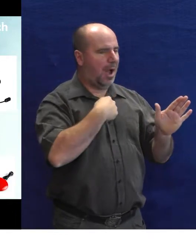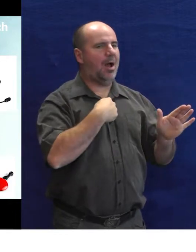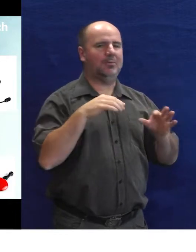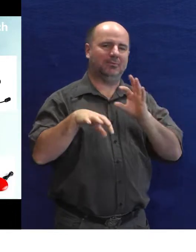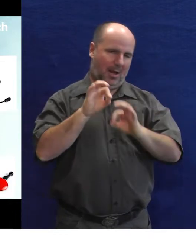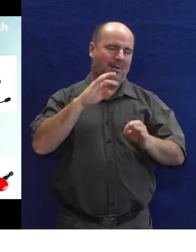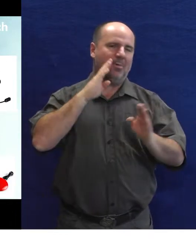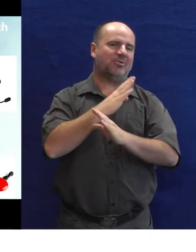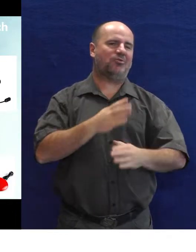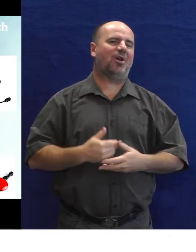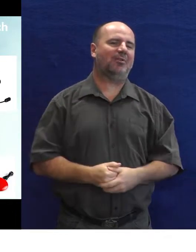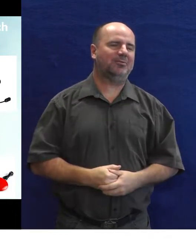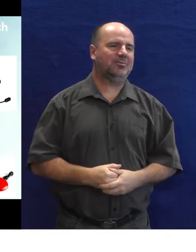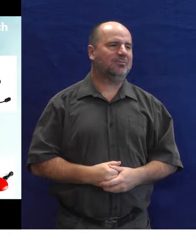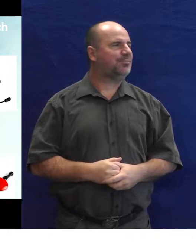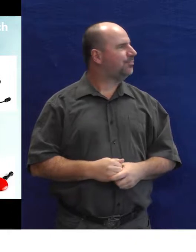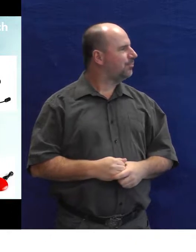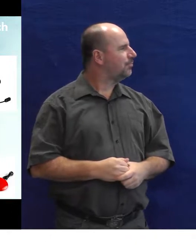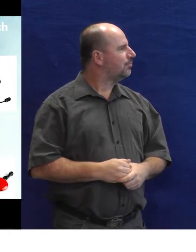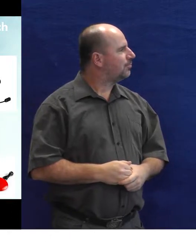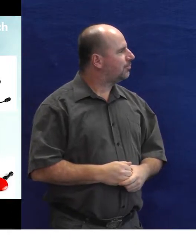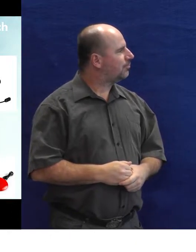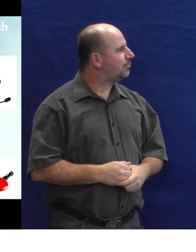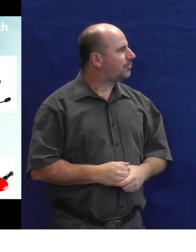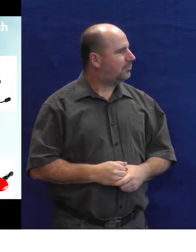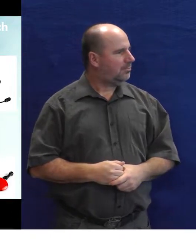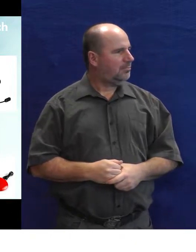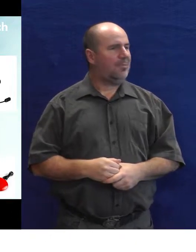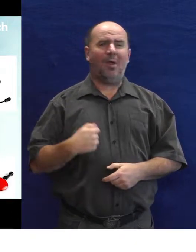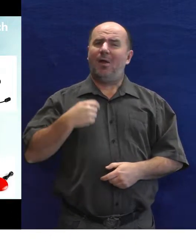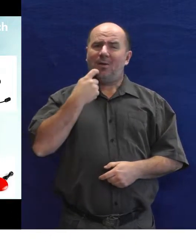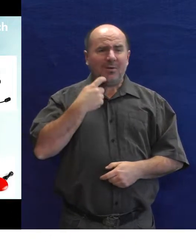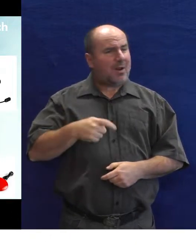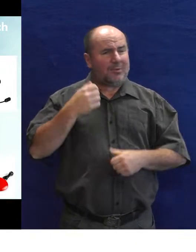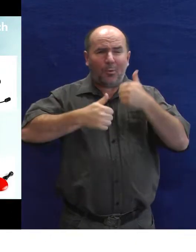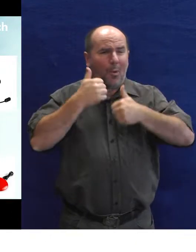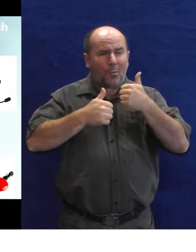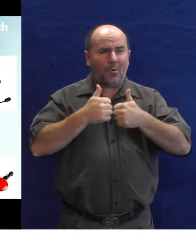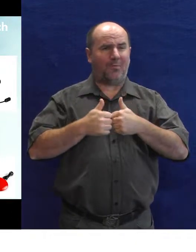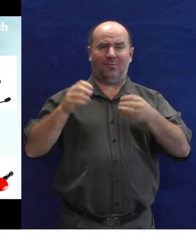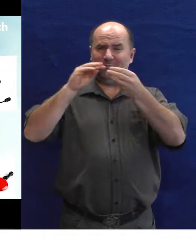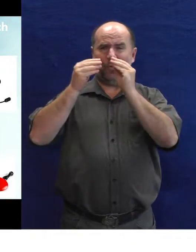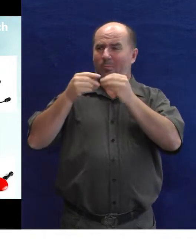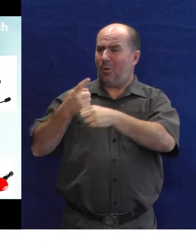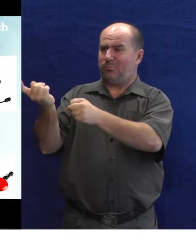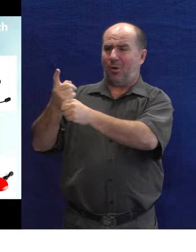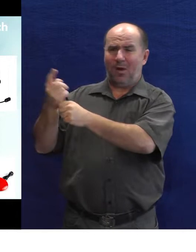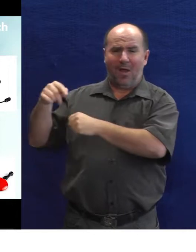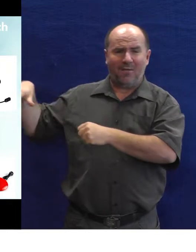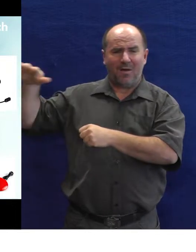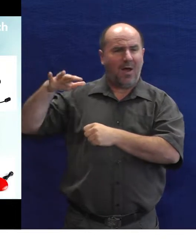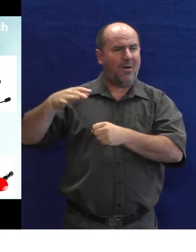my samozřejmě nechceme konkurovat komerčním spínačům, ovládání